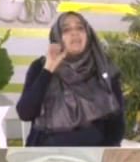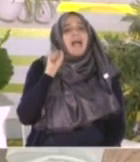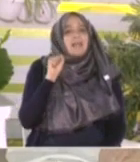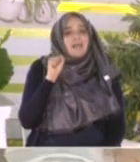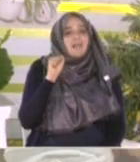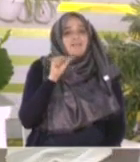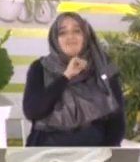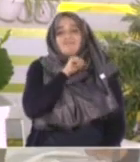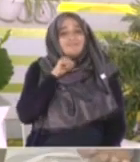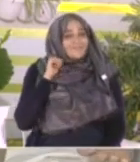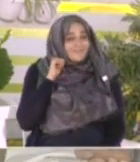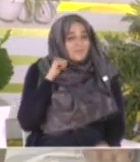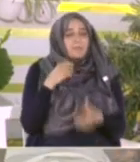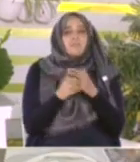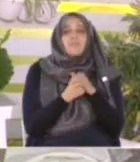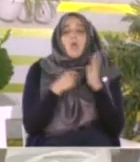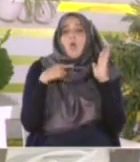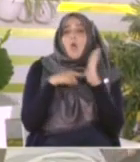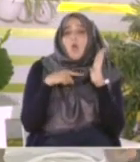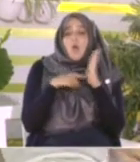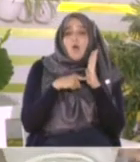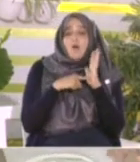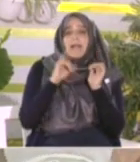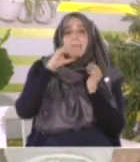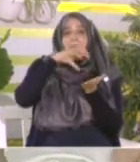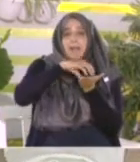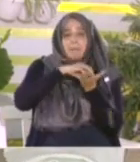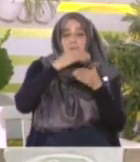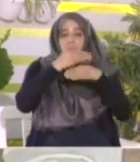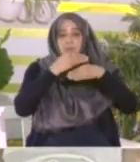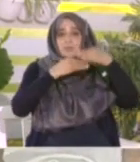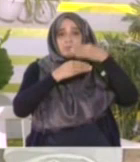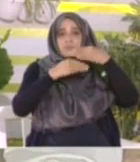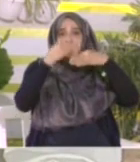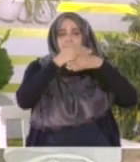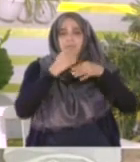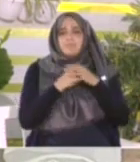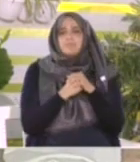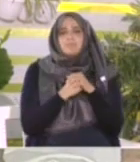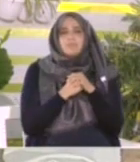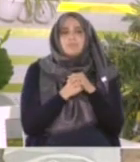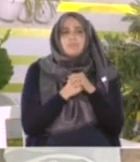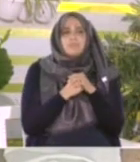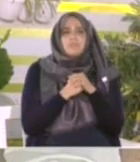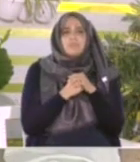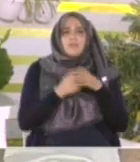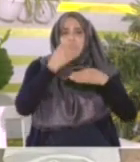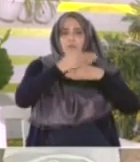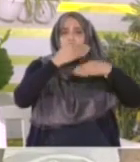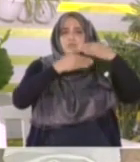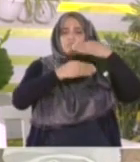وحينما كان يبني الكعبة المشرفة وصل إلى مستوى من